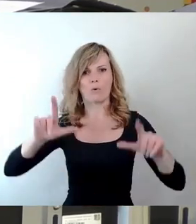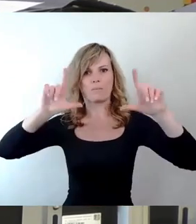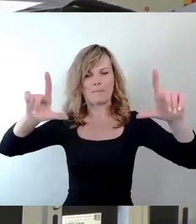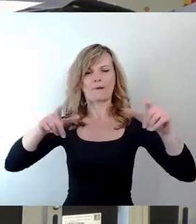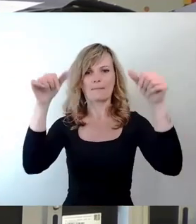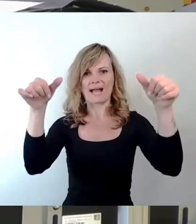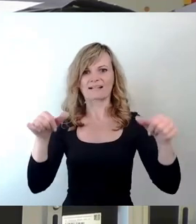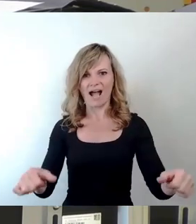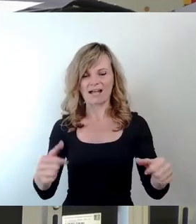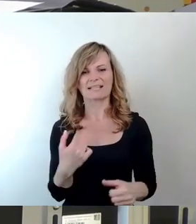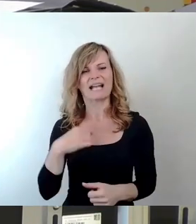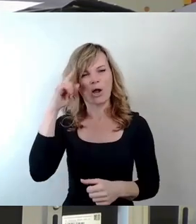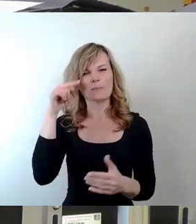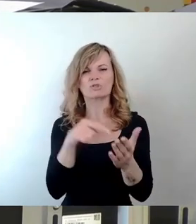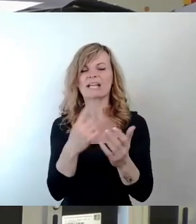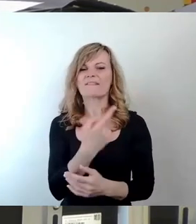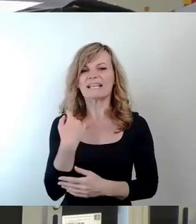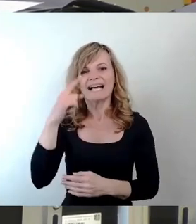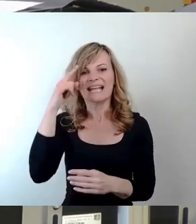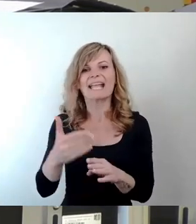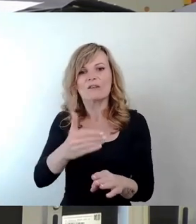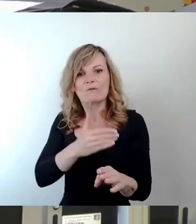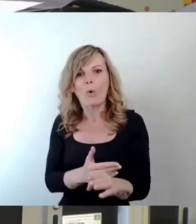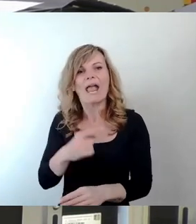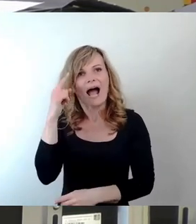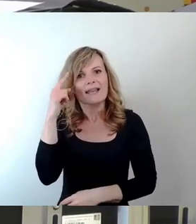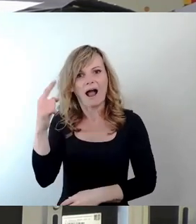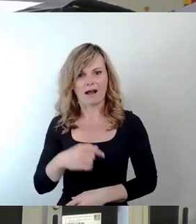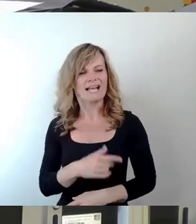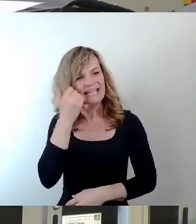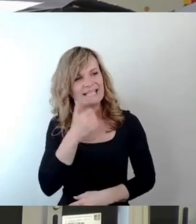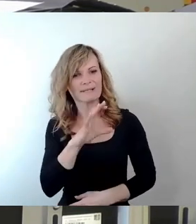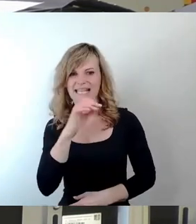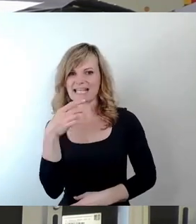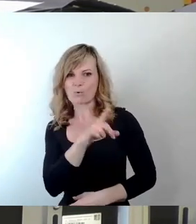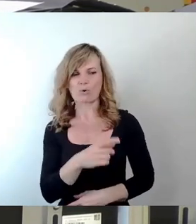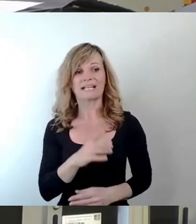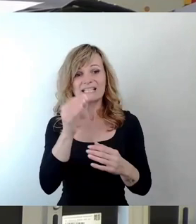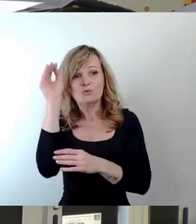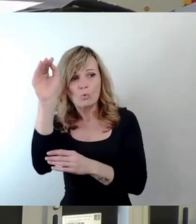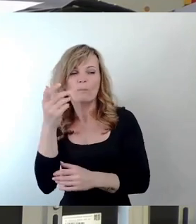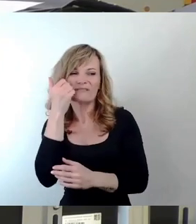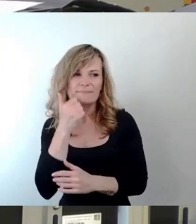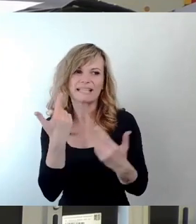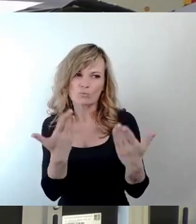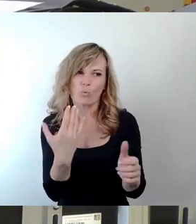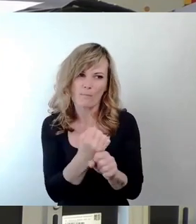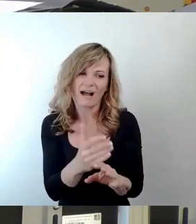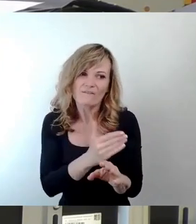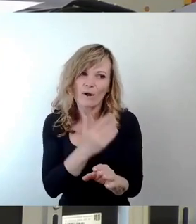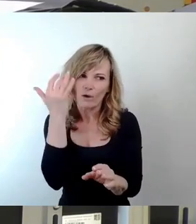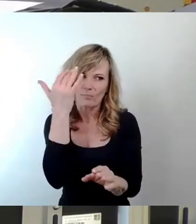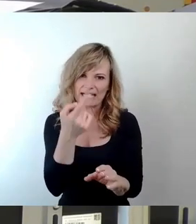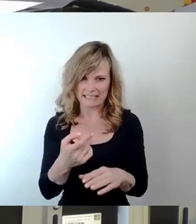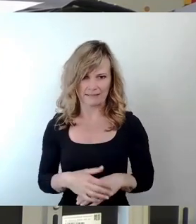wir denken vorher nach. Liebe CDU, das solltet ihr in Zukunft auch machen, wenn ihr über die